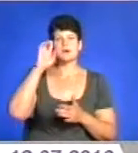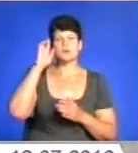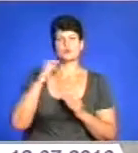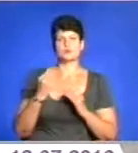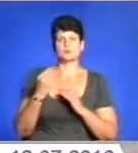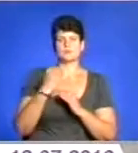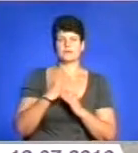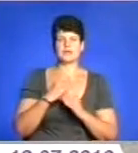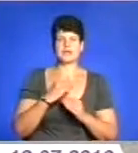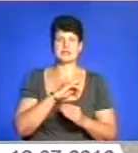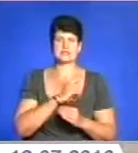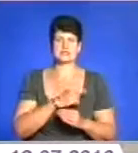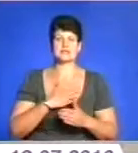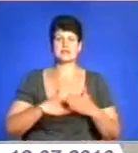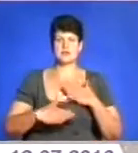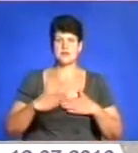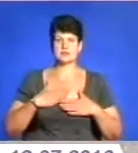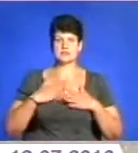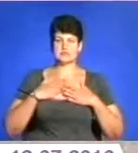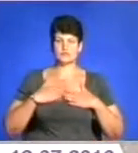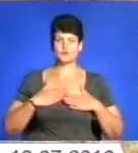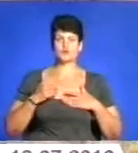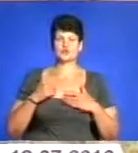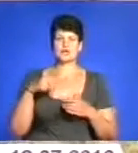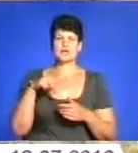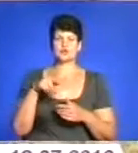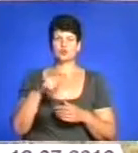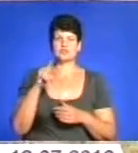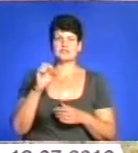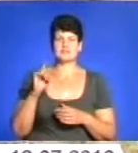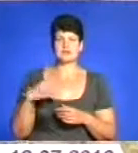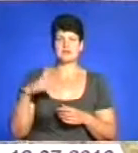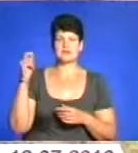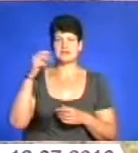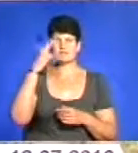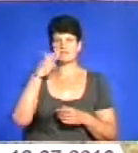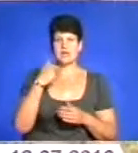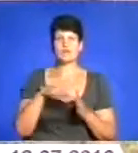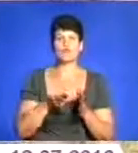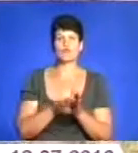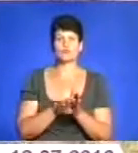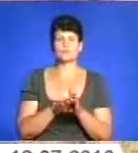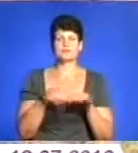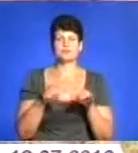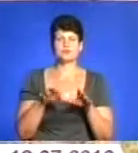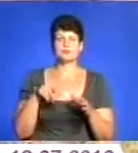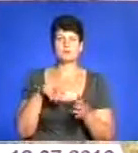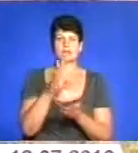сили, я рада і задоволена, що я йду в Зарваницю. Я приїхав з Італії в відпуст, перешив, щоб